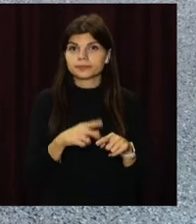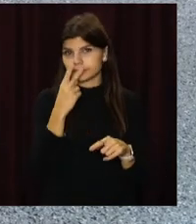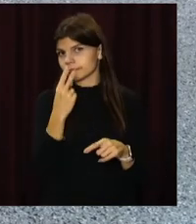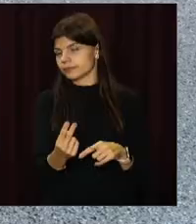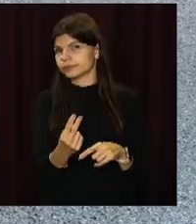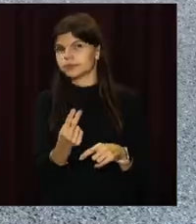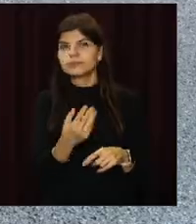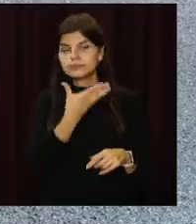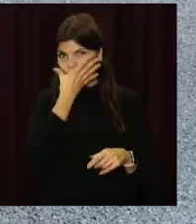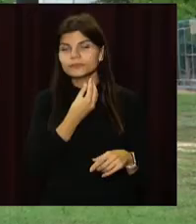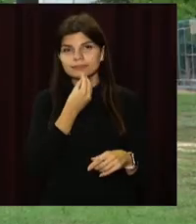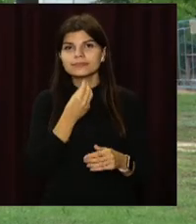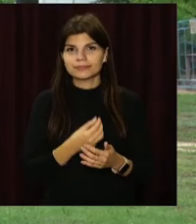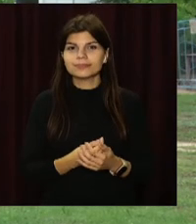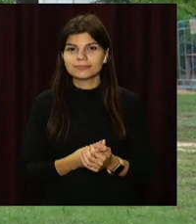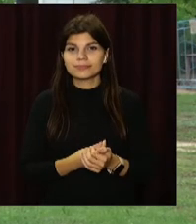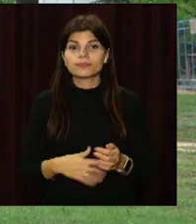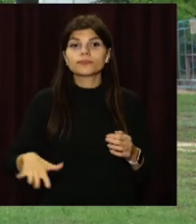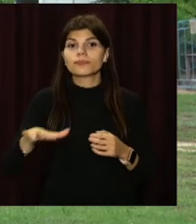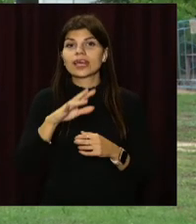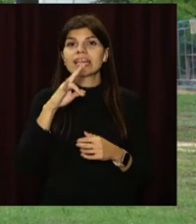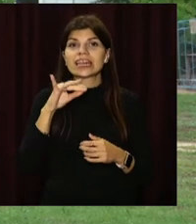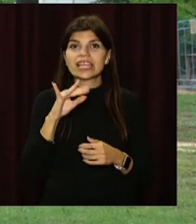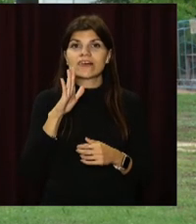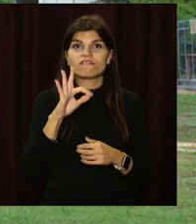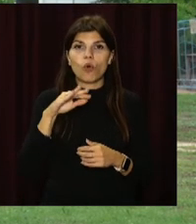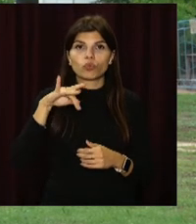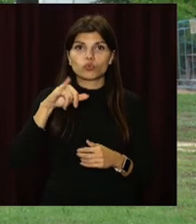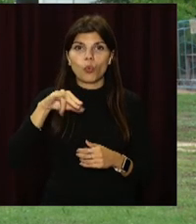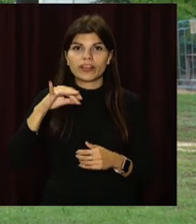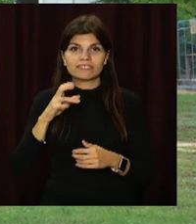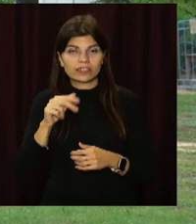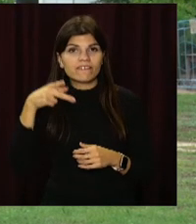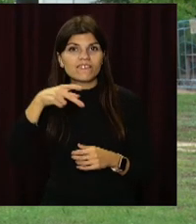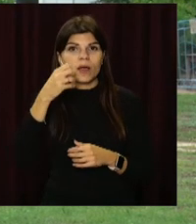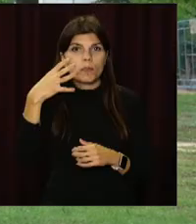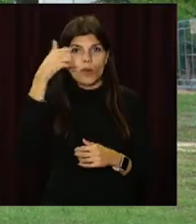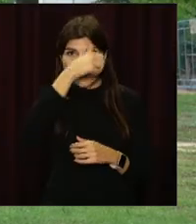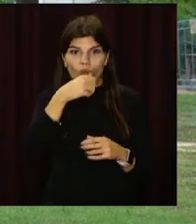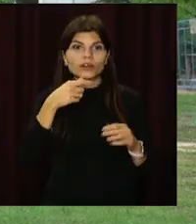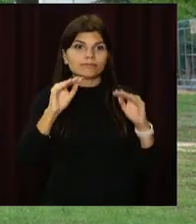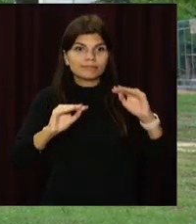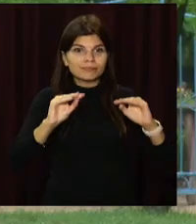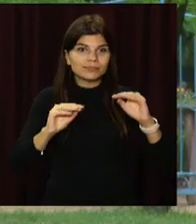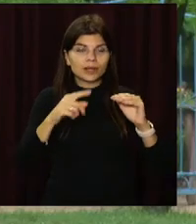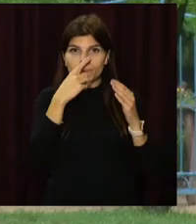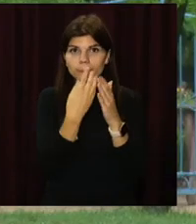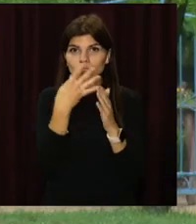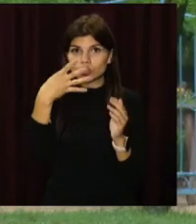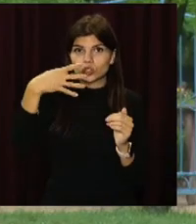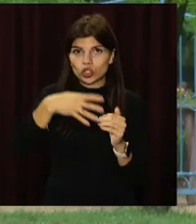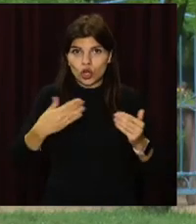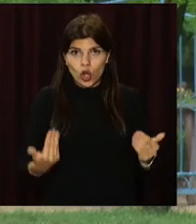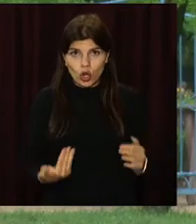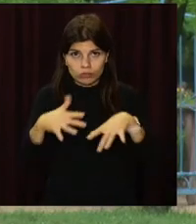естетичний вигляд. Невотрудівська громада створена у 2015 році. Навколо неї згуртувалися понад 4